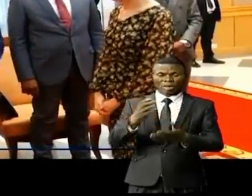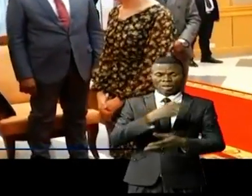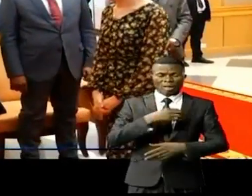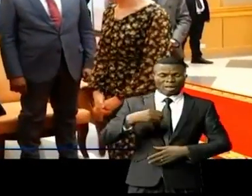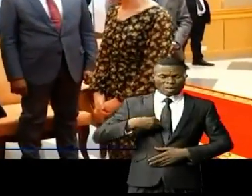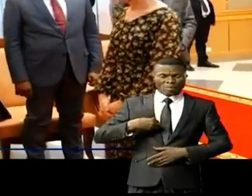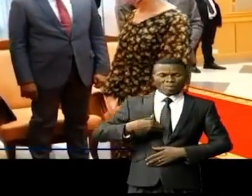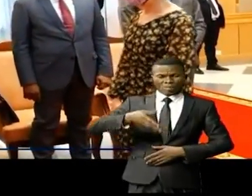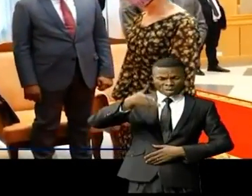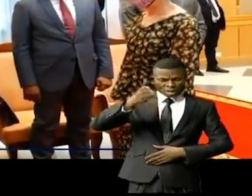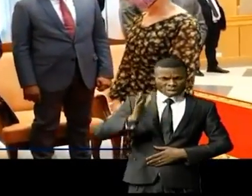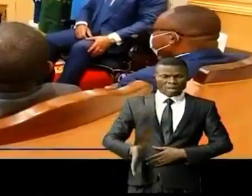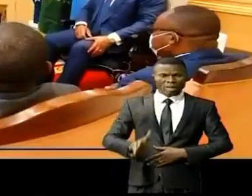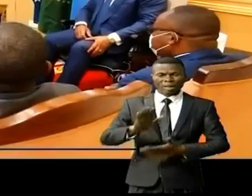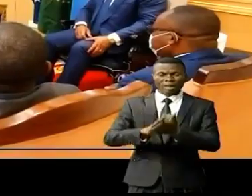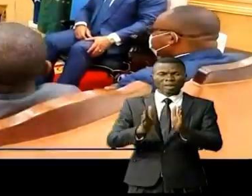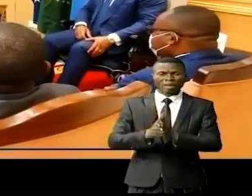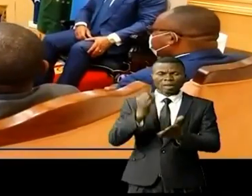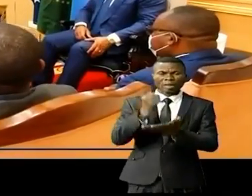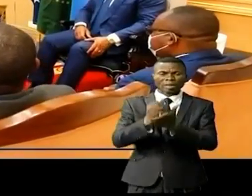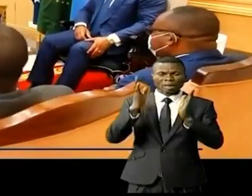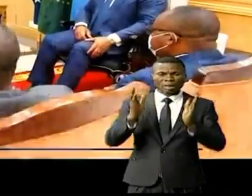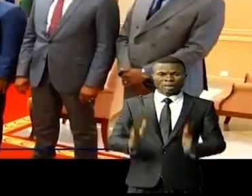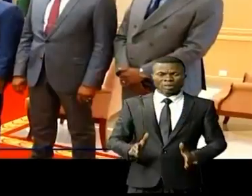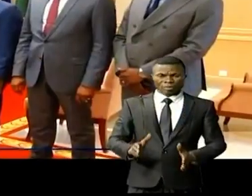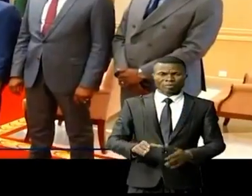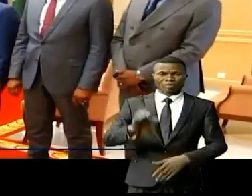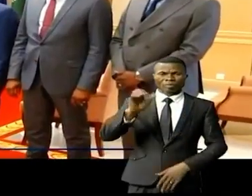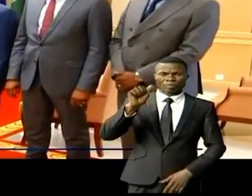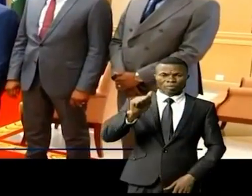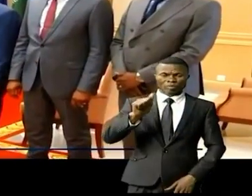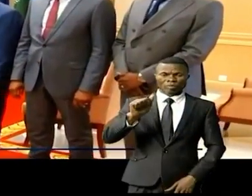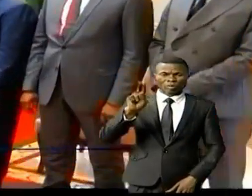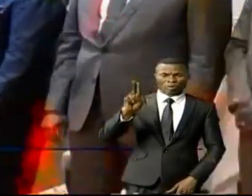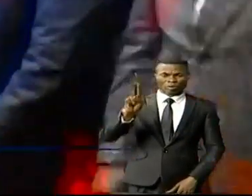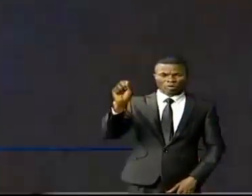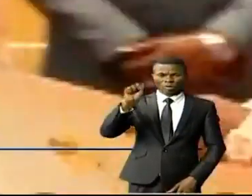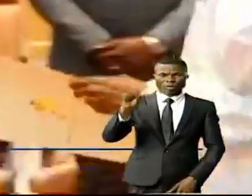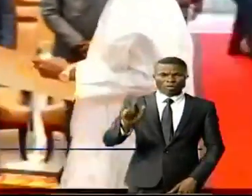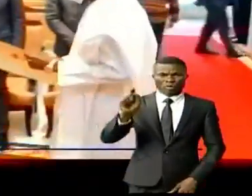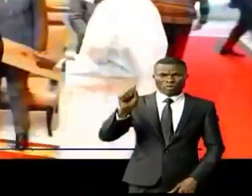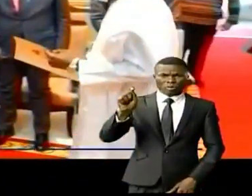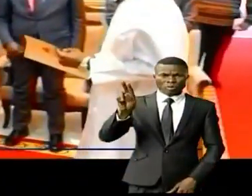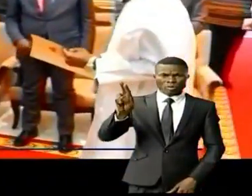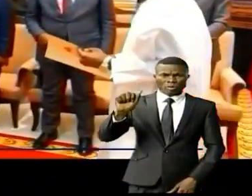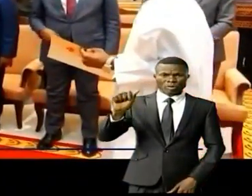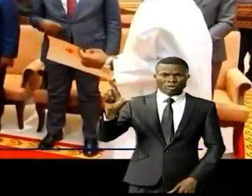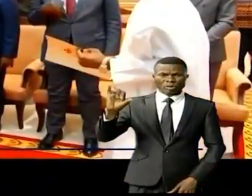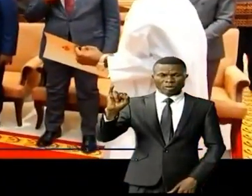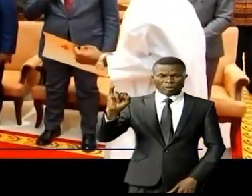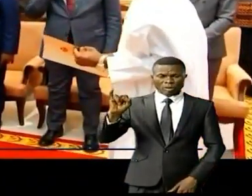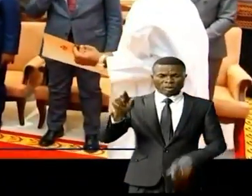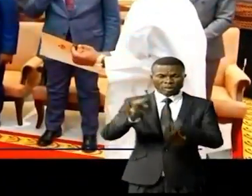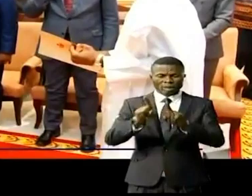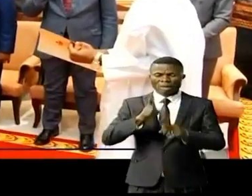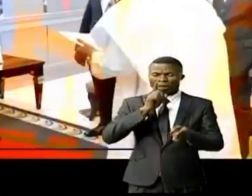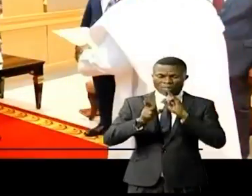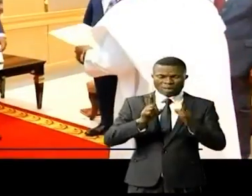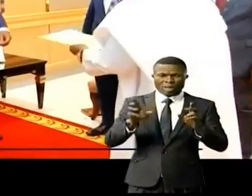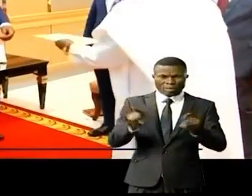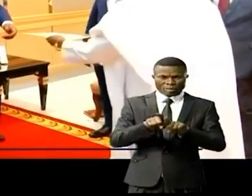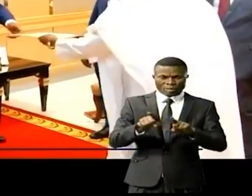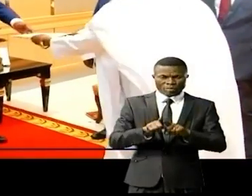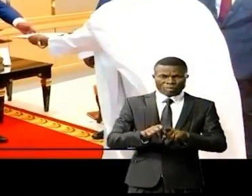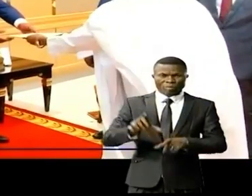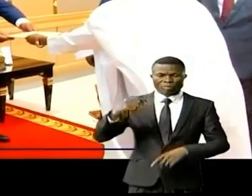carrière devient officiellement ambassadeur d'Australie. Des bons rapports, la République démocratique du Congo les entretient aussi avec